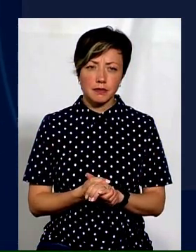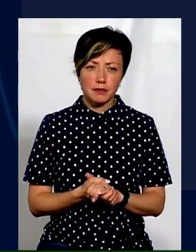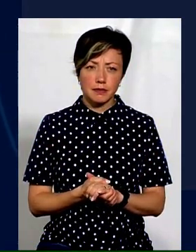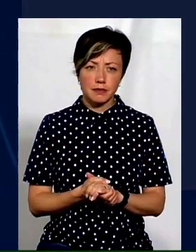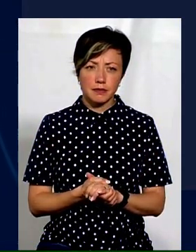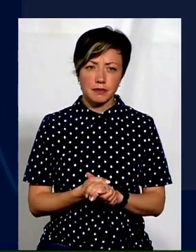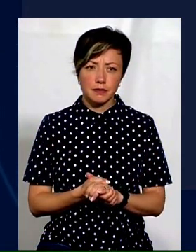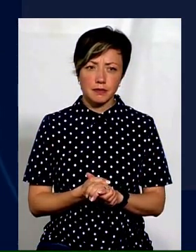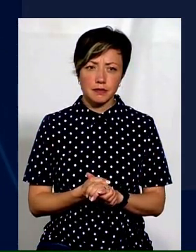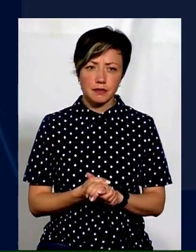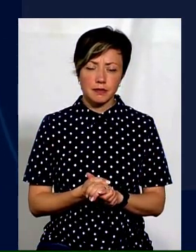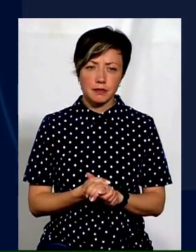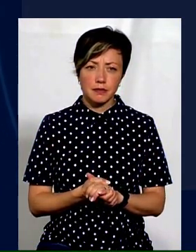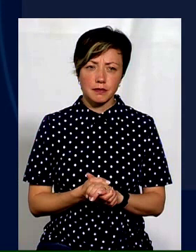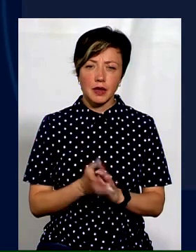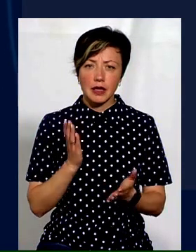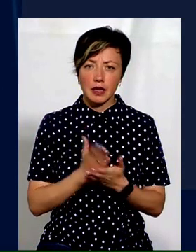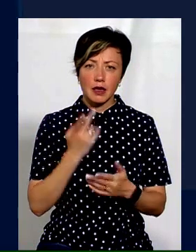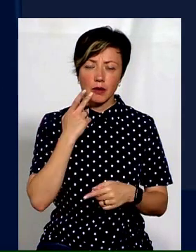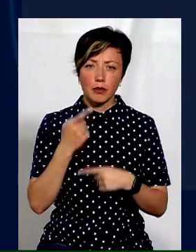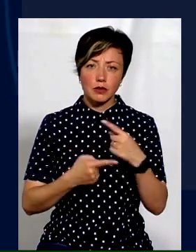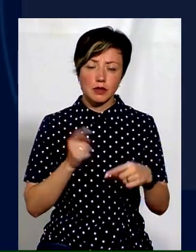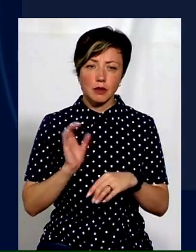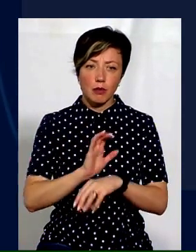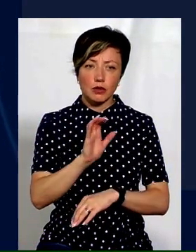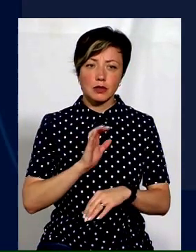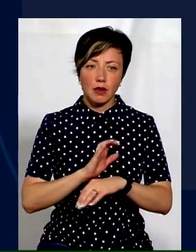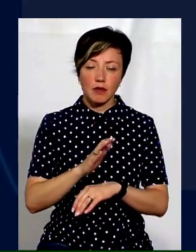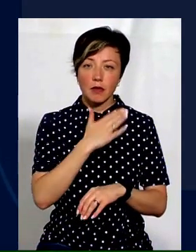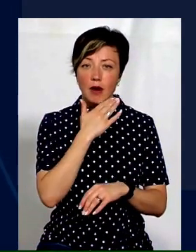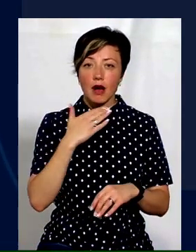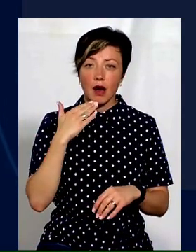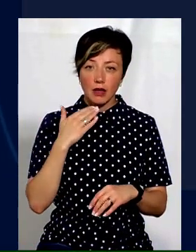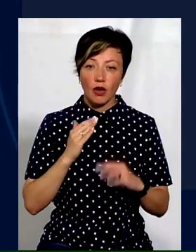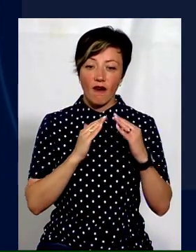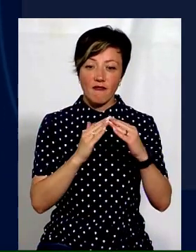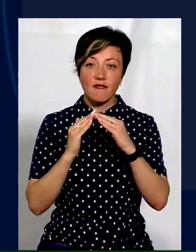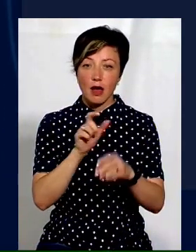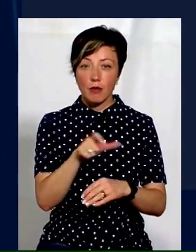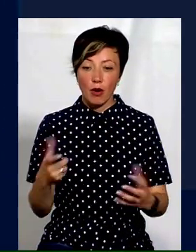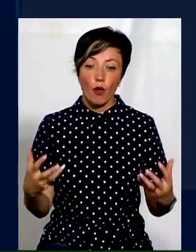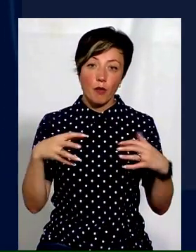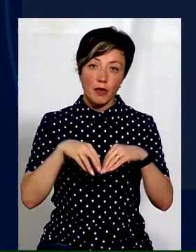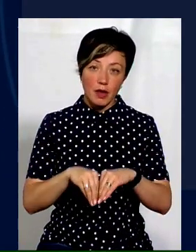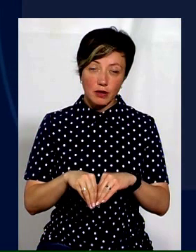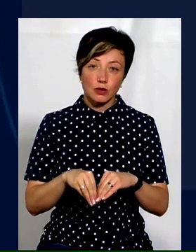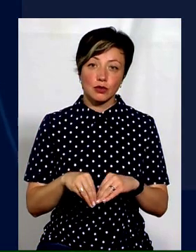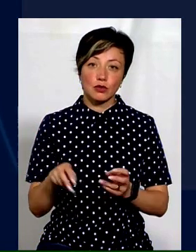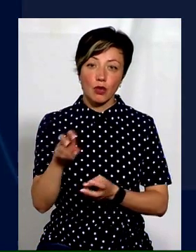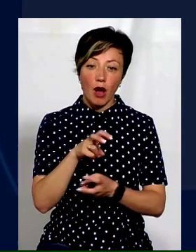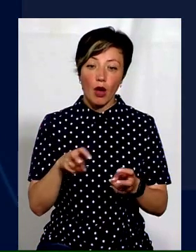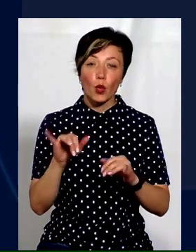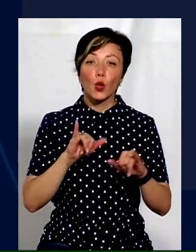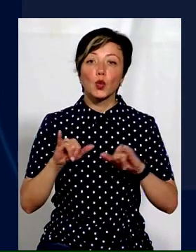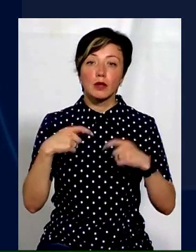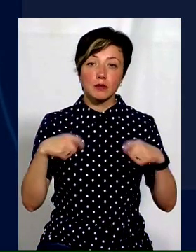експертні поставки постійні і регулярні. Тому багато фермерів об'єднуються, шукають ринки згуту, все це. Є,